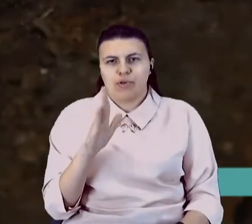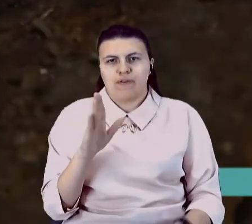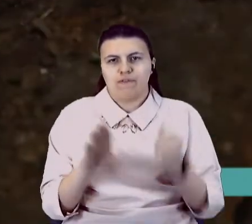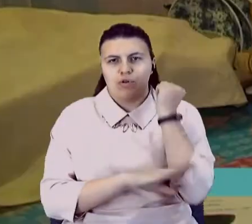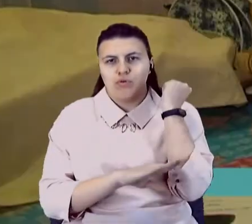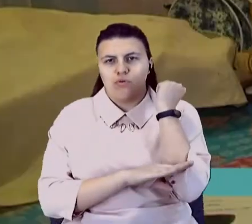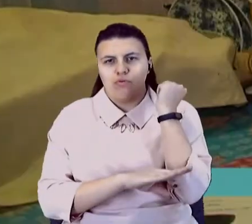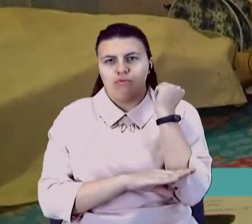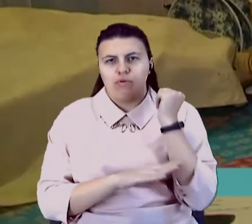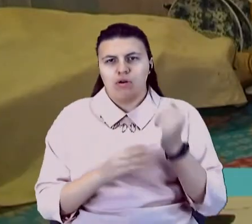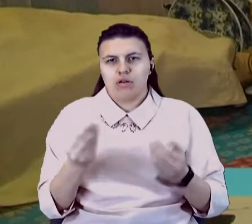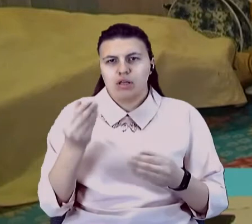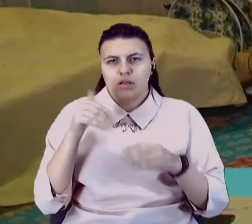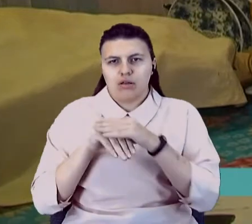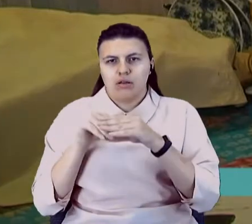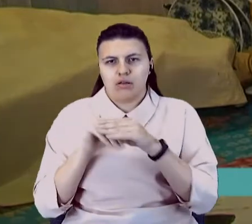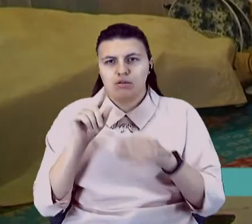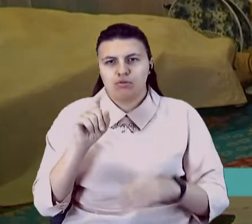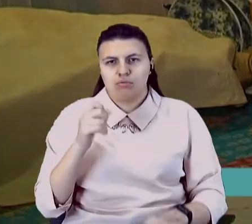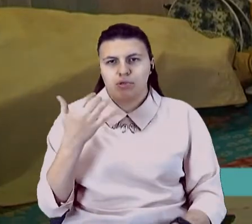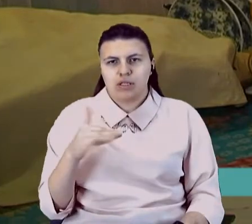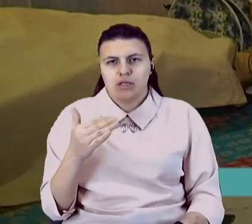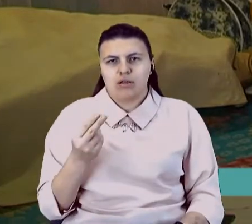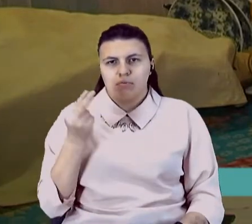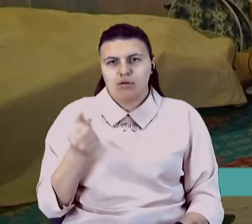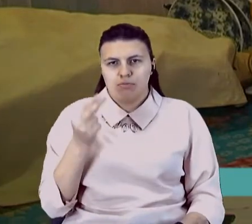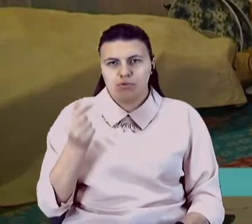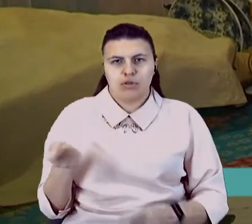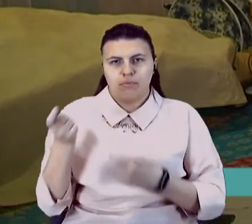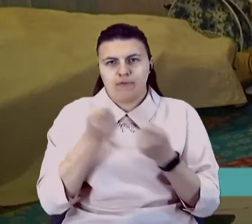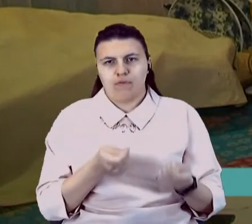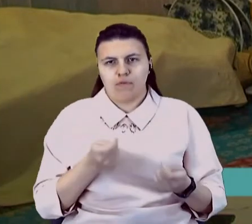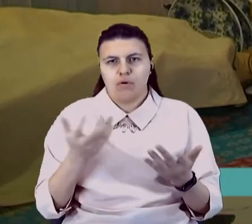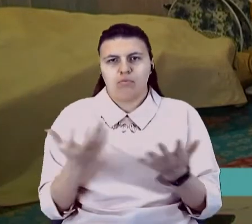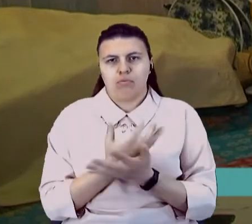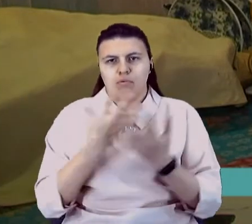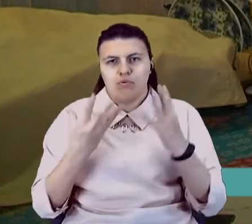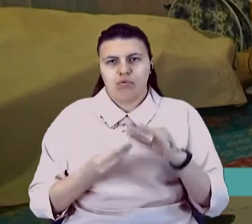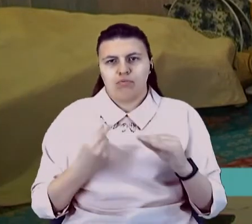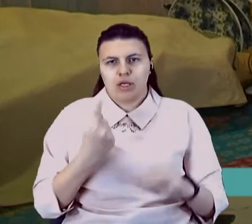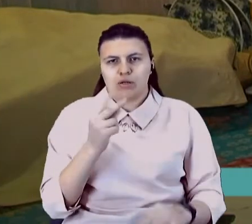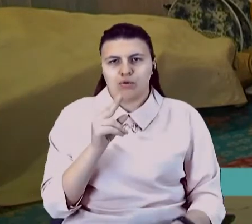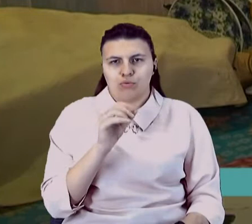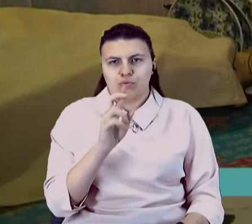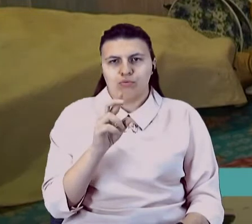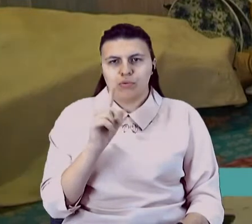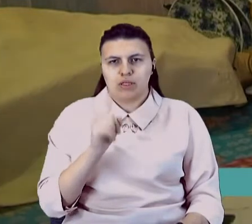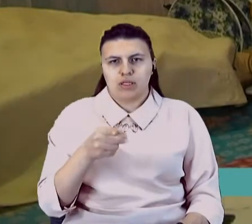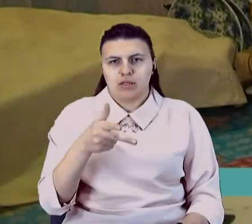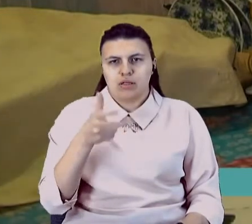візьмеш. 150 руб. я переплачую кожен раз за привозку. От і виходить, в мене куб виходить 1350.